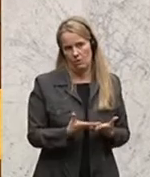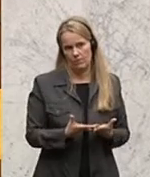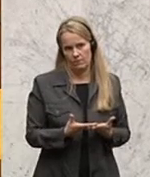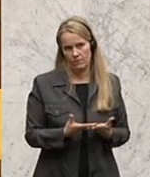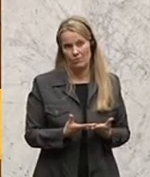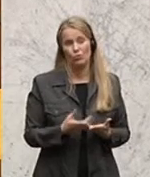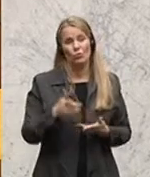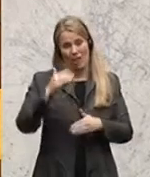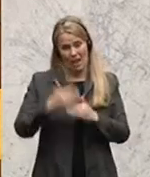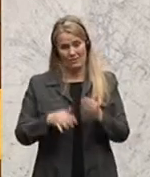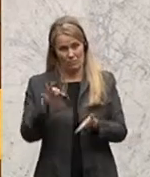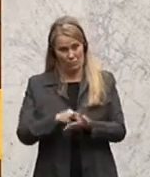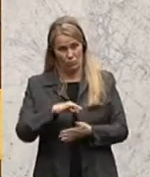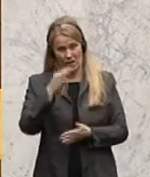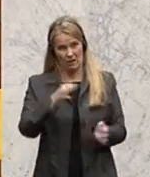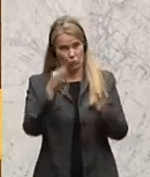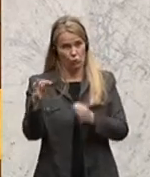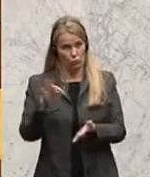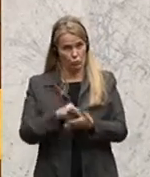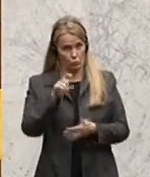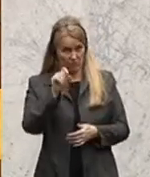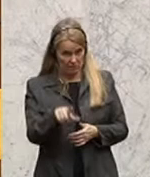letzten Punkt, zum Tagesordnungspunkt 12,